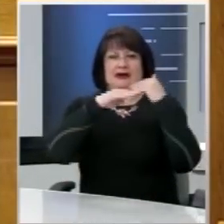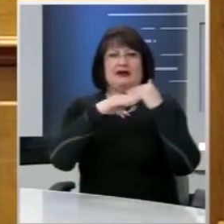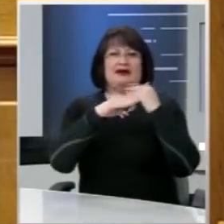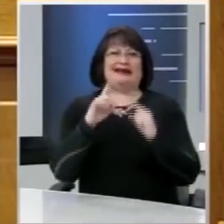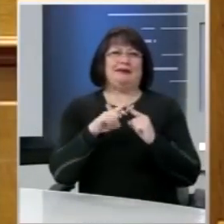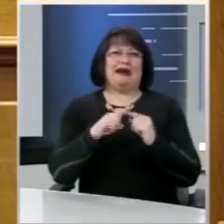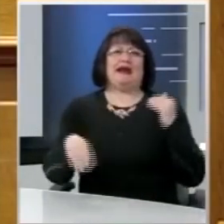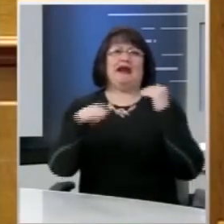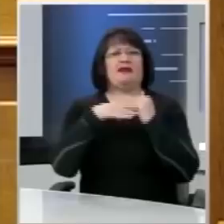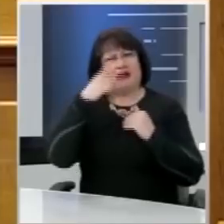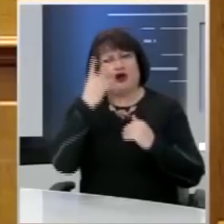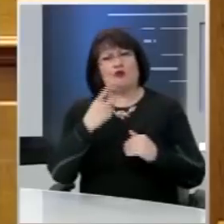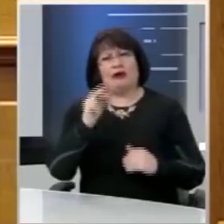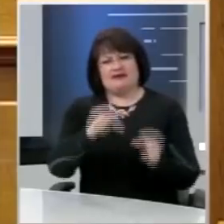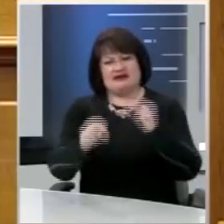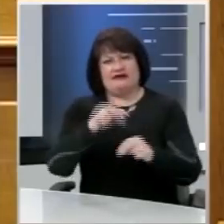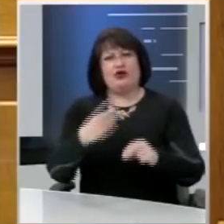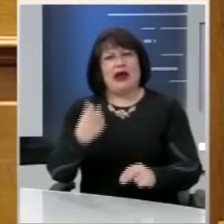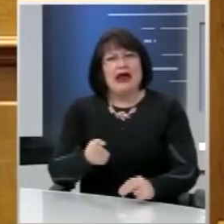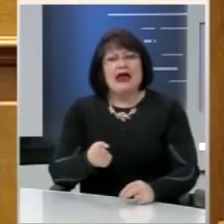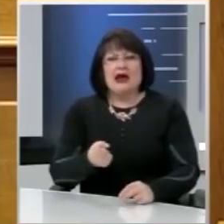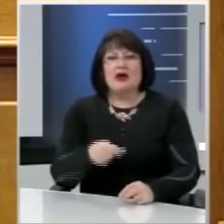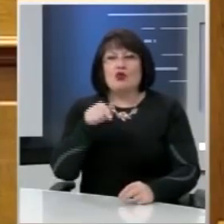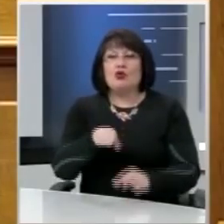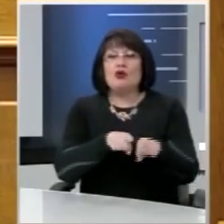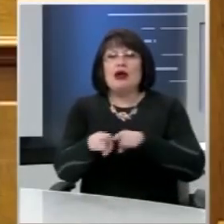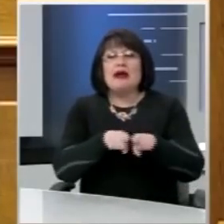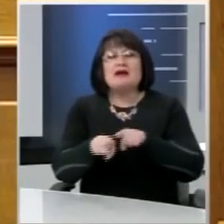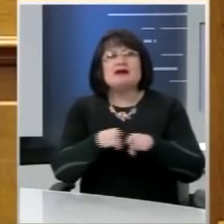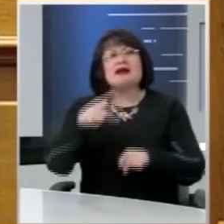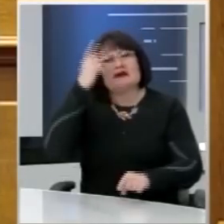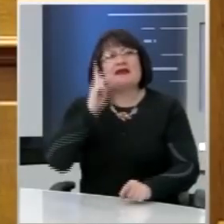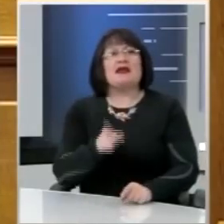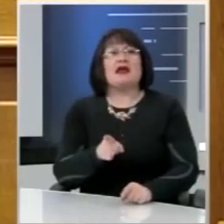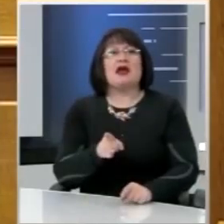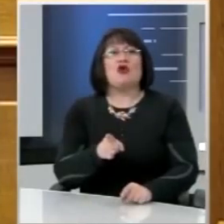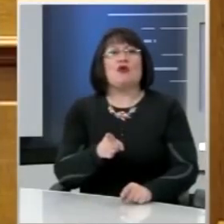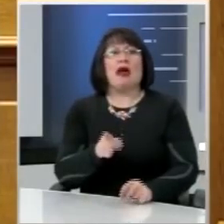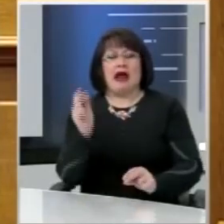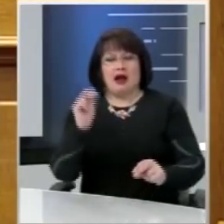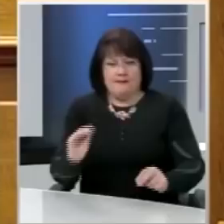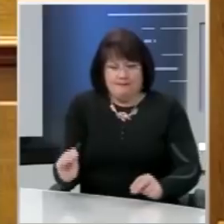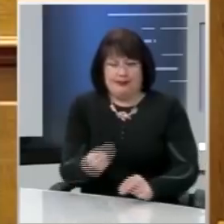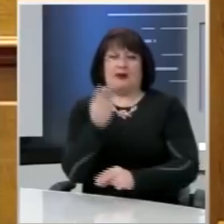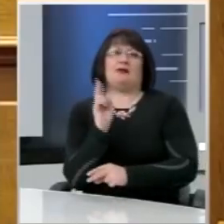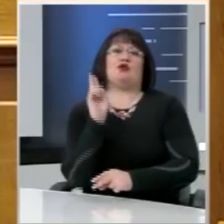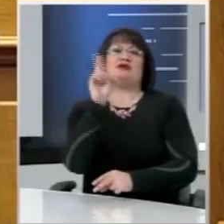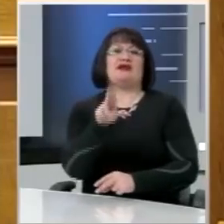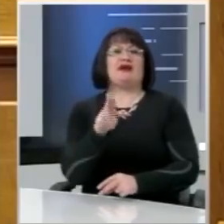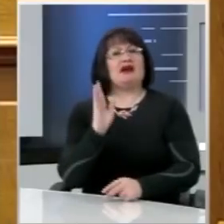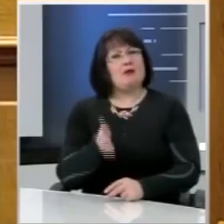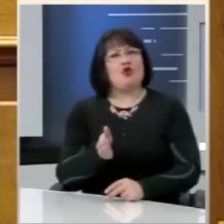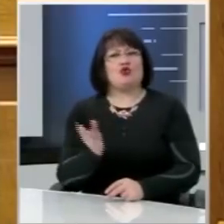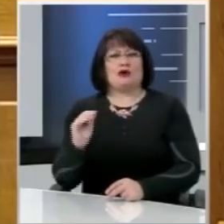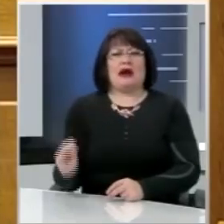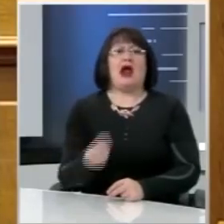δικαιώματος της ψήφου, βρίσκεται η συσχέτιση του δικαιώματος του εκλέγην στις βουλευτικές εκλογές από